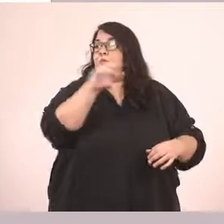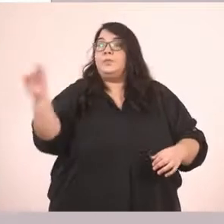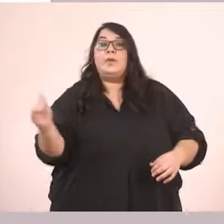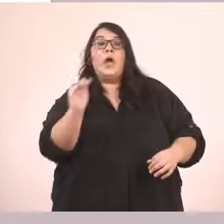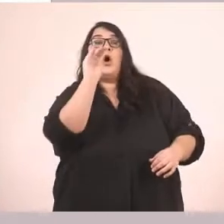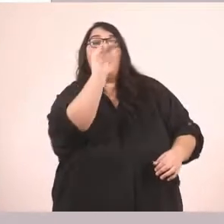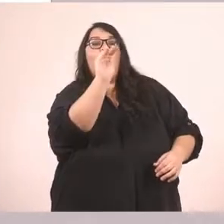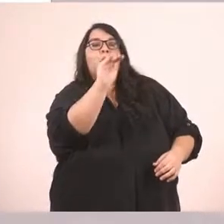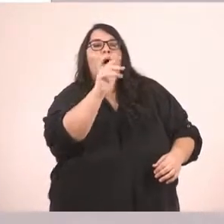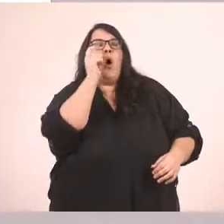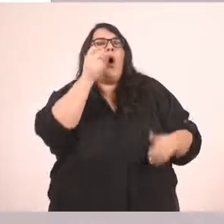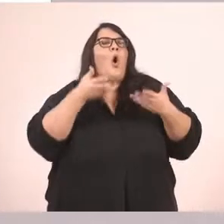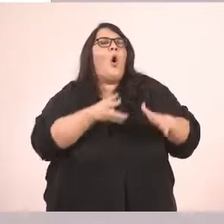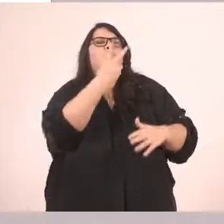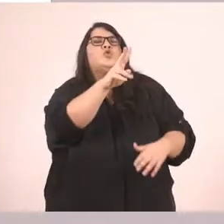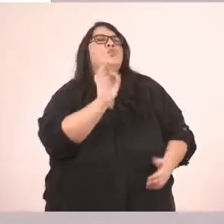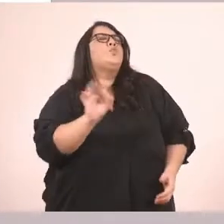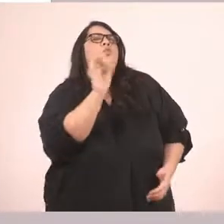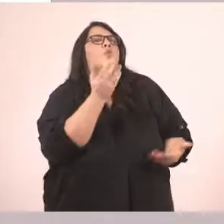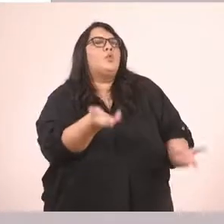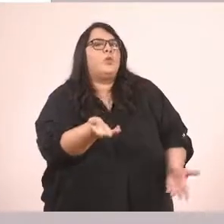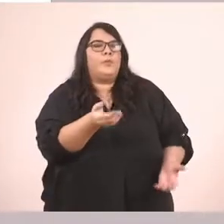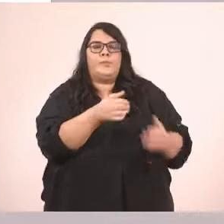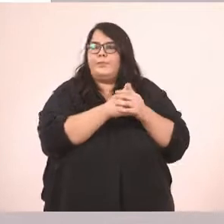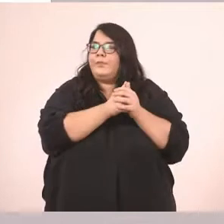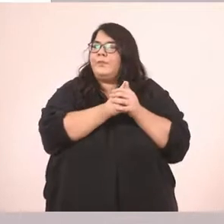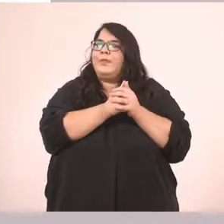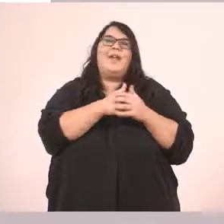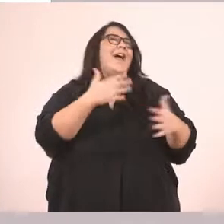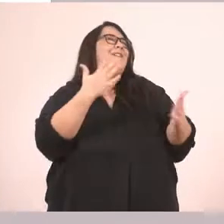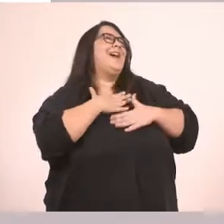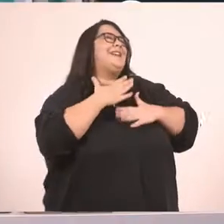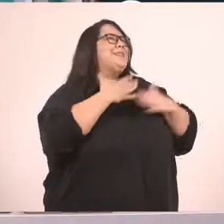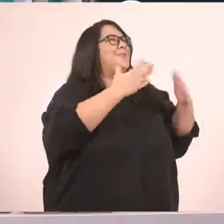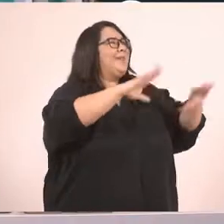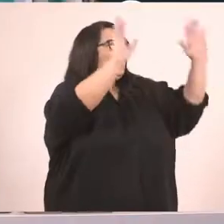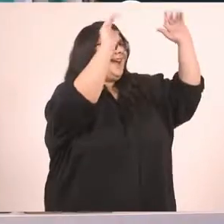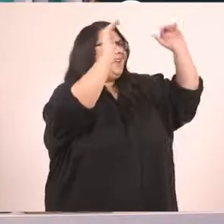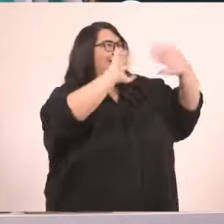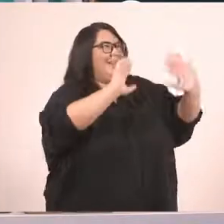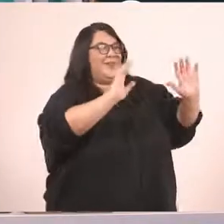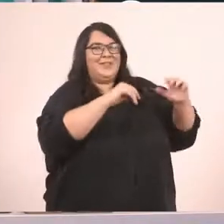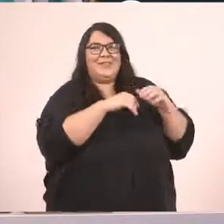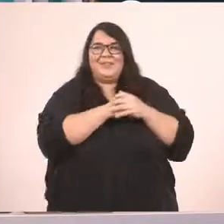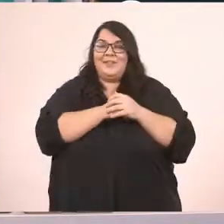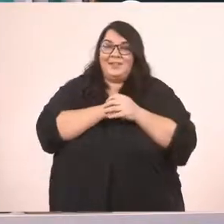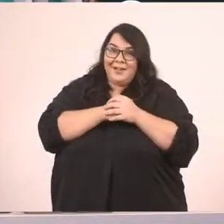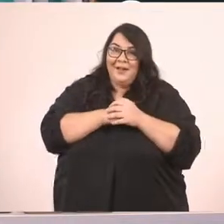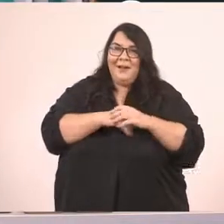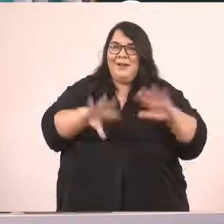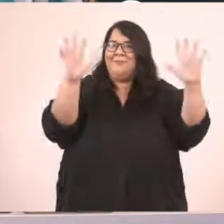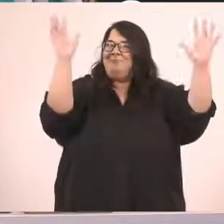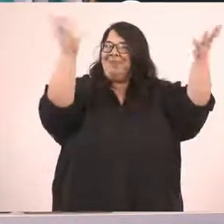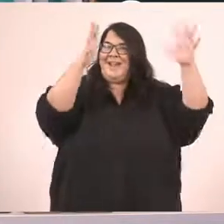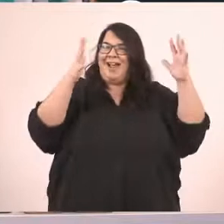τον να σας πει πού είναι ο γιος του. Σας ευχαριστούμε. Αντίο! Πάρα πολύ ωραία